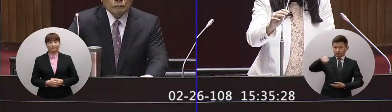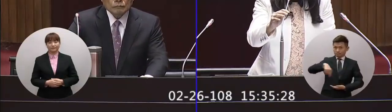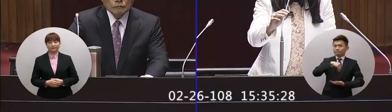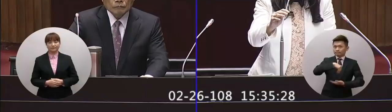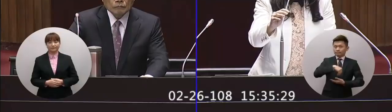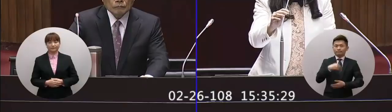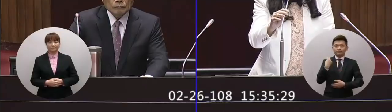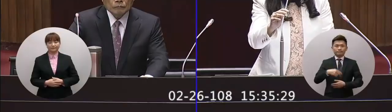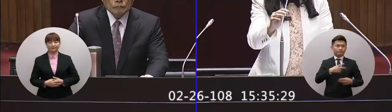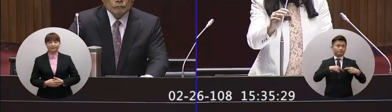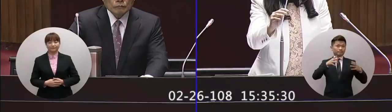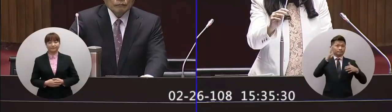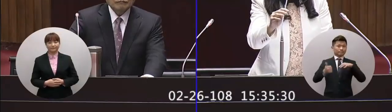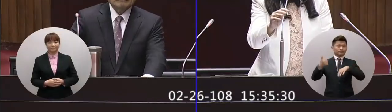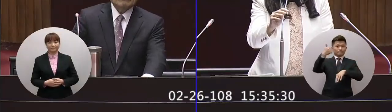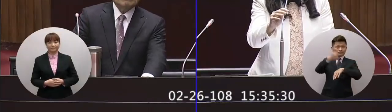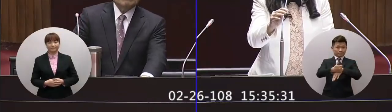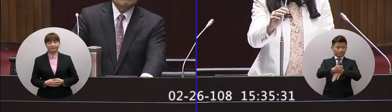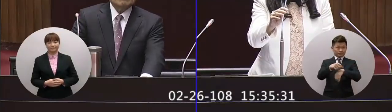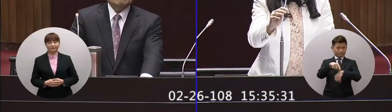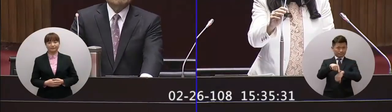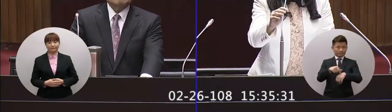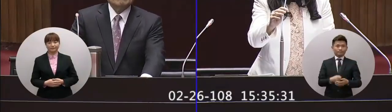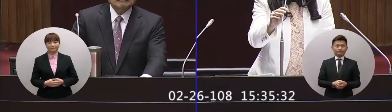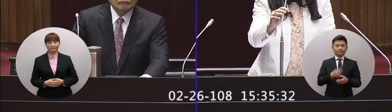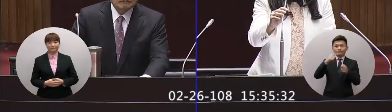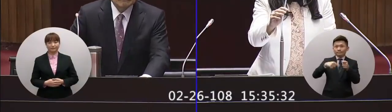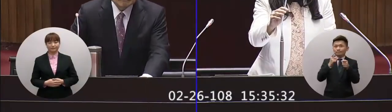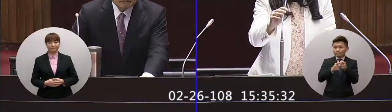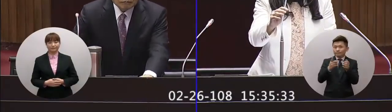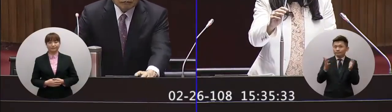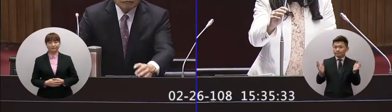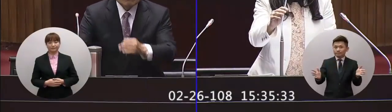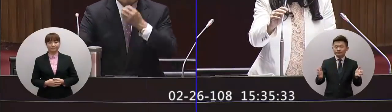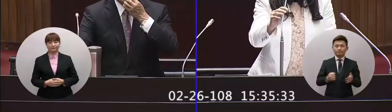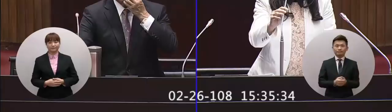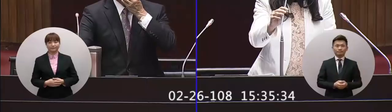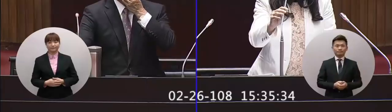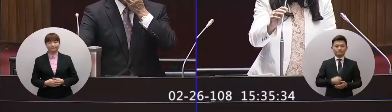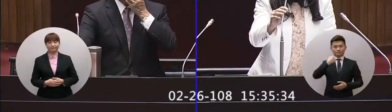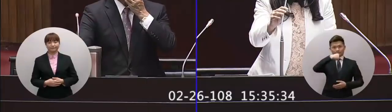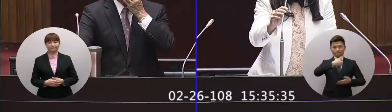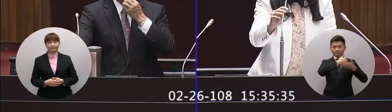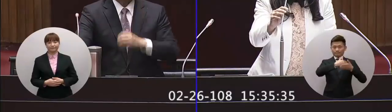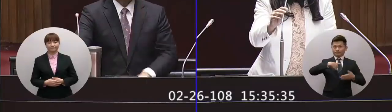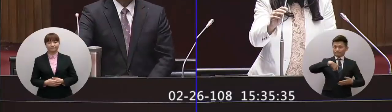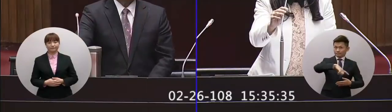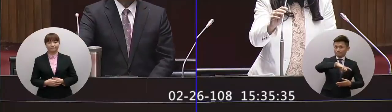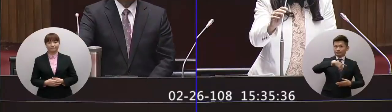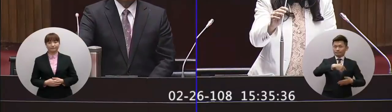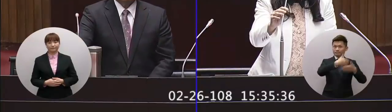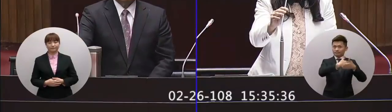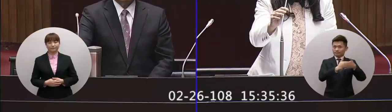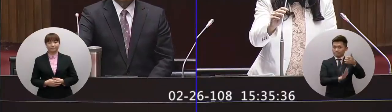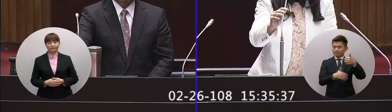而且我們知道在蔡總統就職的時候這個一年來不但這個兩岸我們的大陸